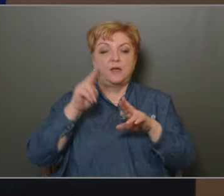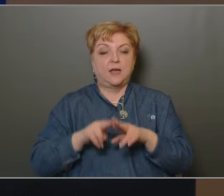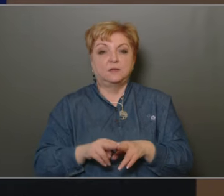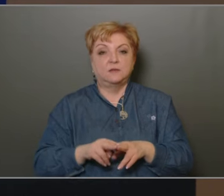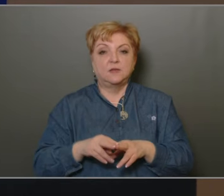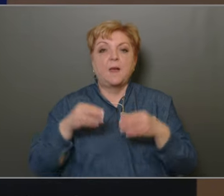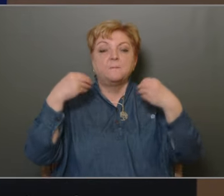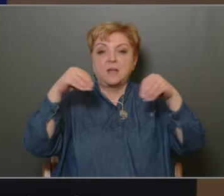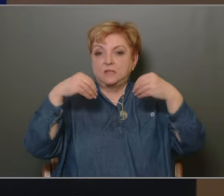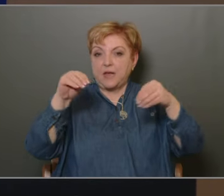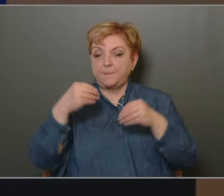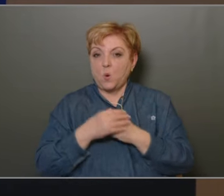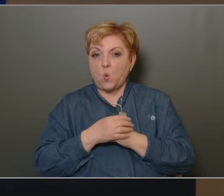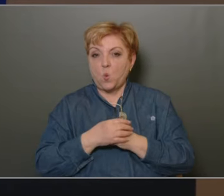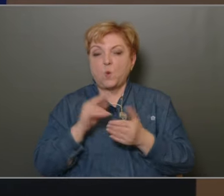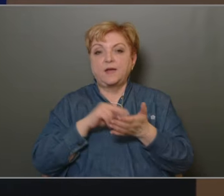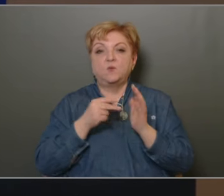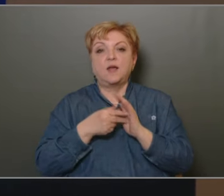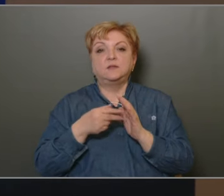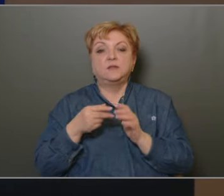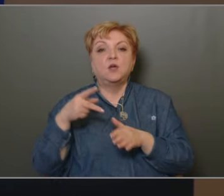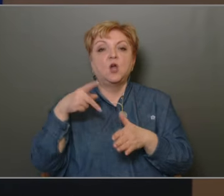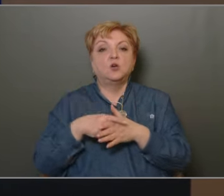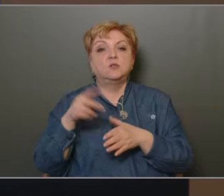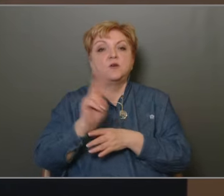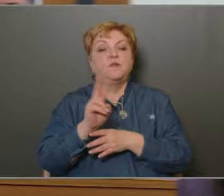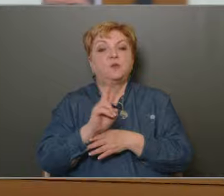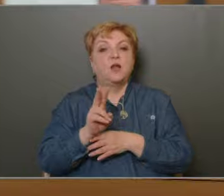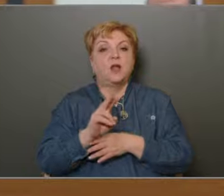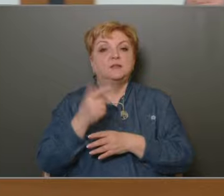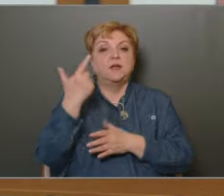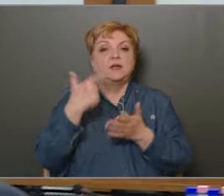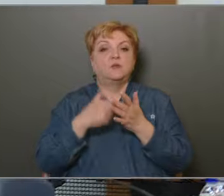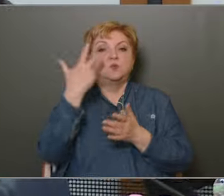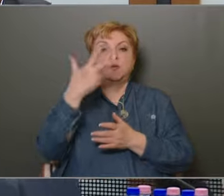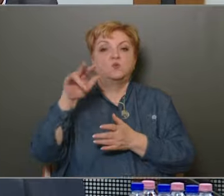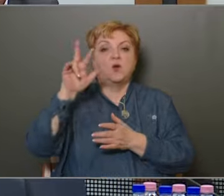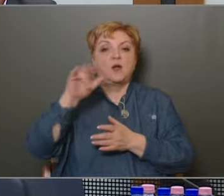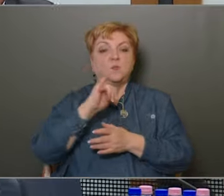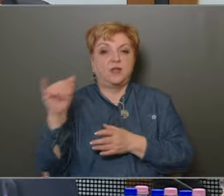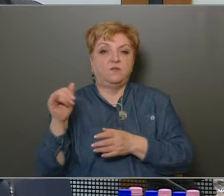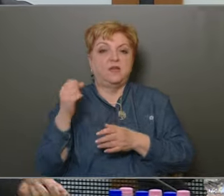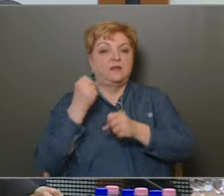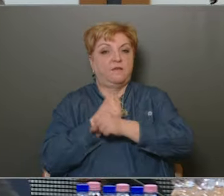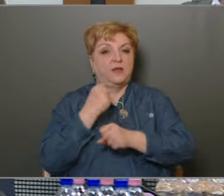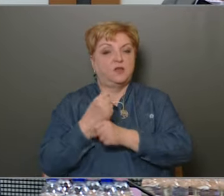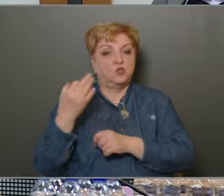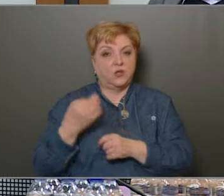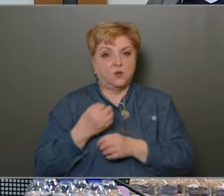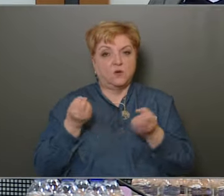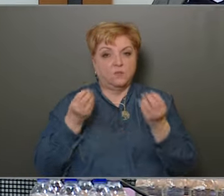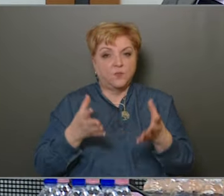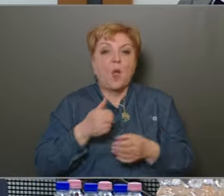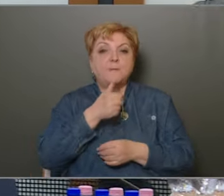napirendünket beszámoló a kerületi köztöztetése felügyelet 2023. évi tevékenységéről,